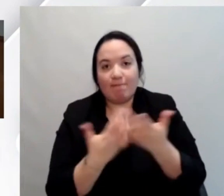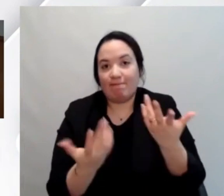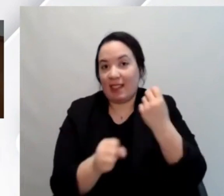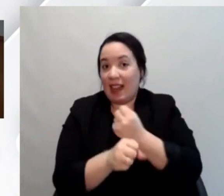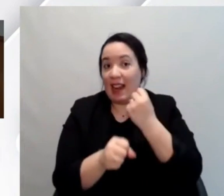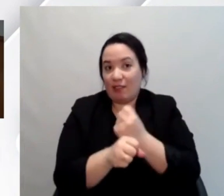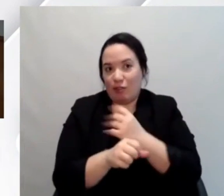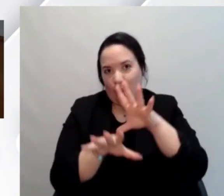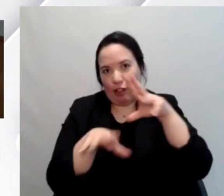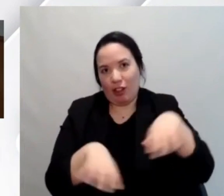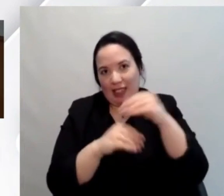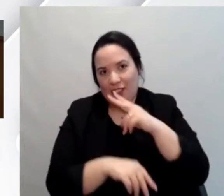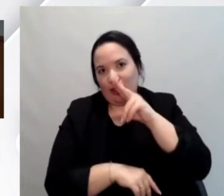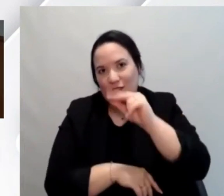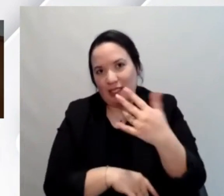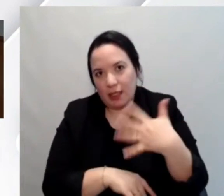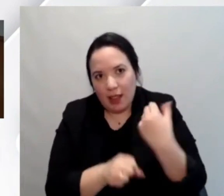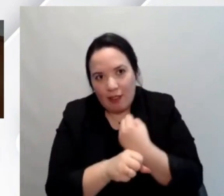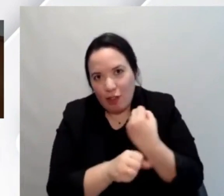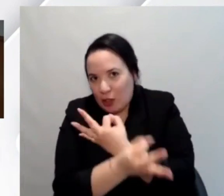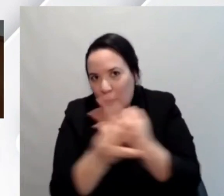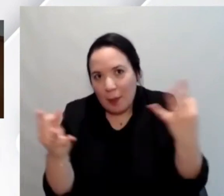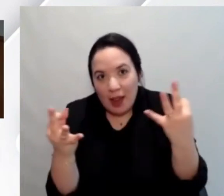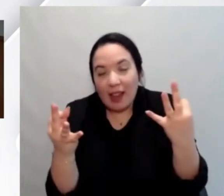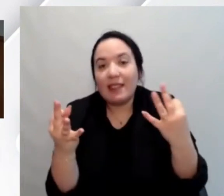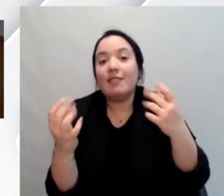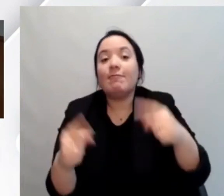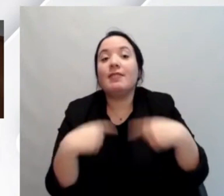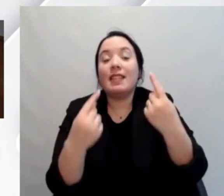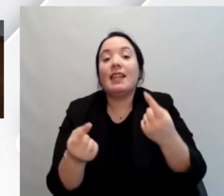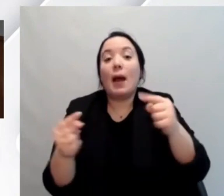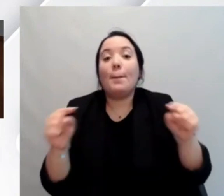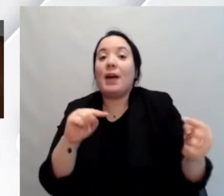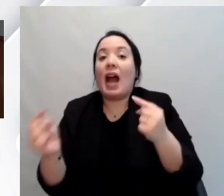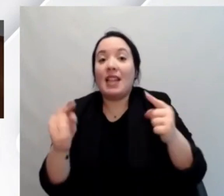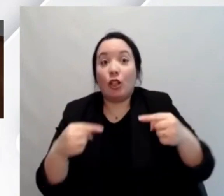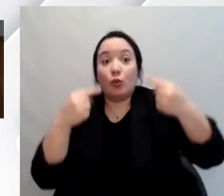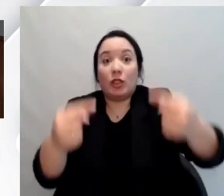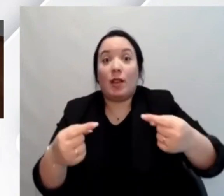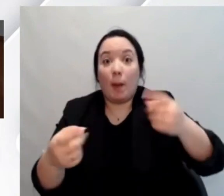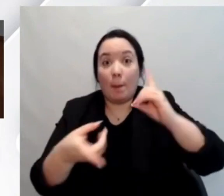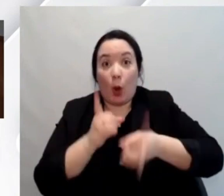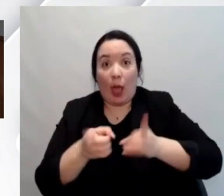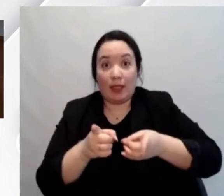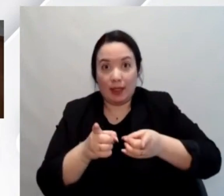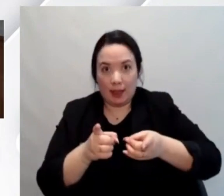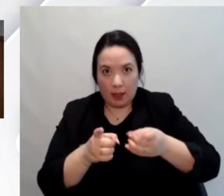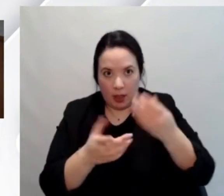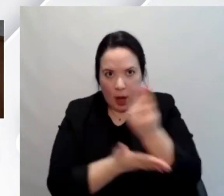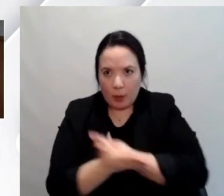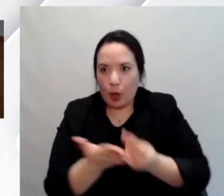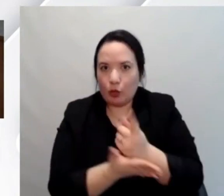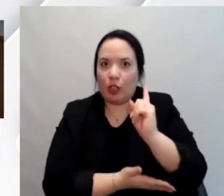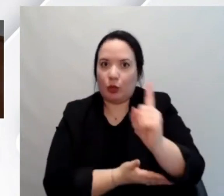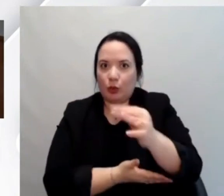fatto molto bene prova ne è il successivo è politico questo progetto se non sbaglio è in vita da tre governi quindi non è